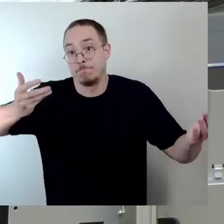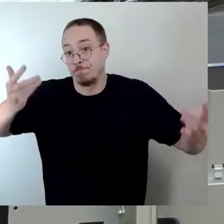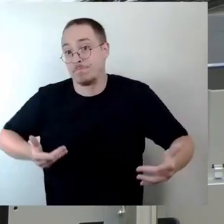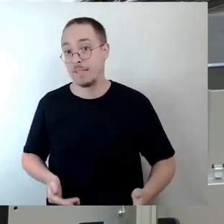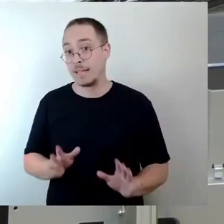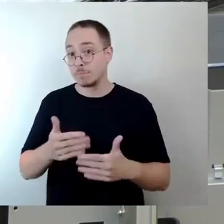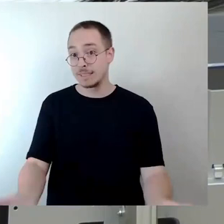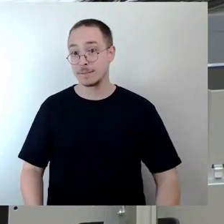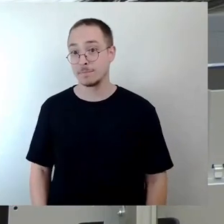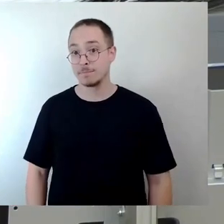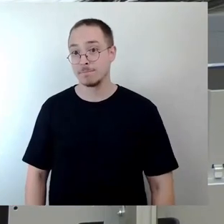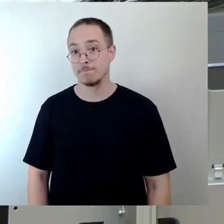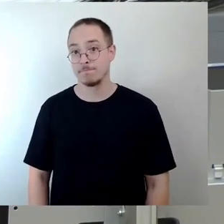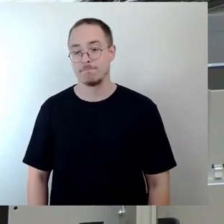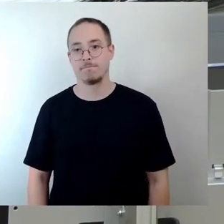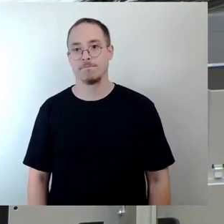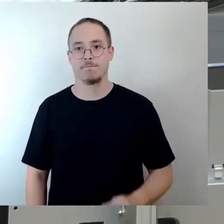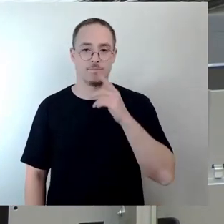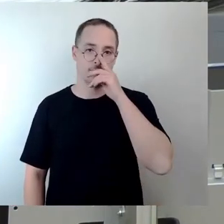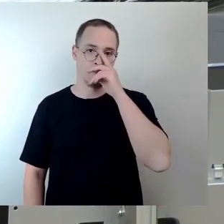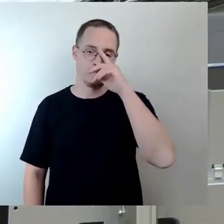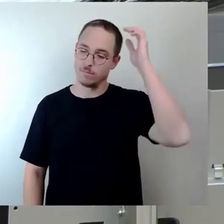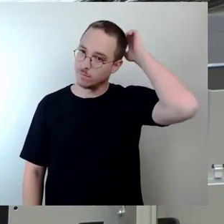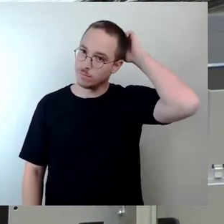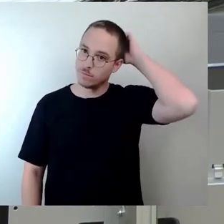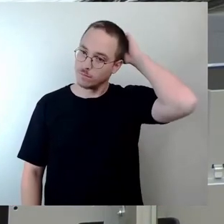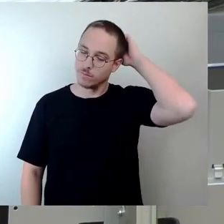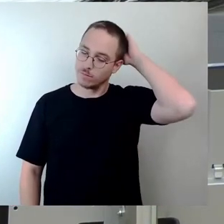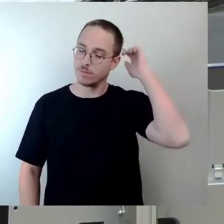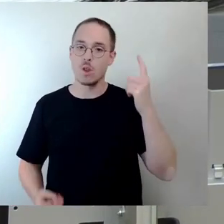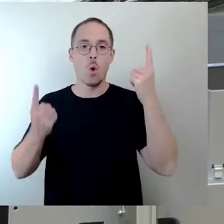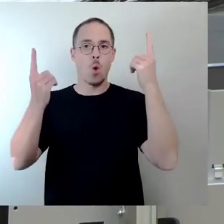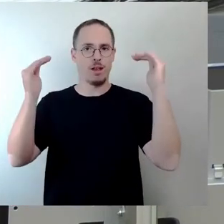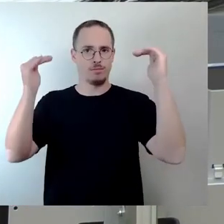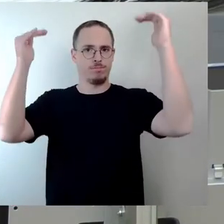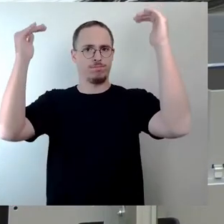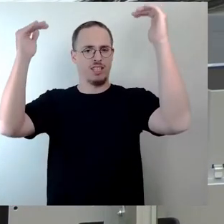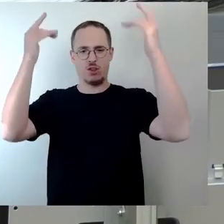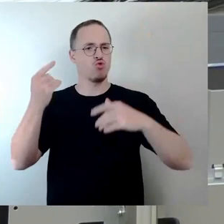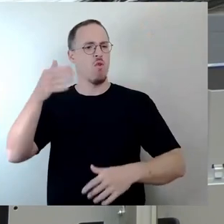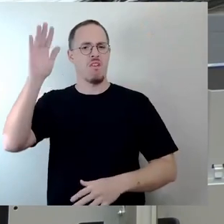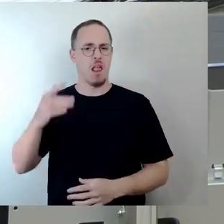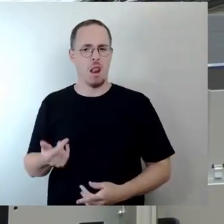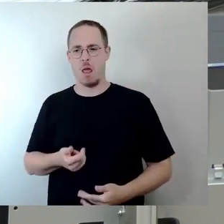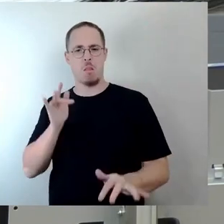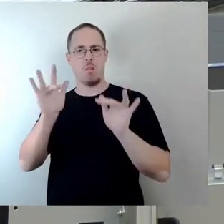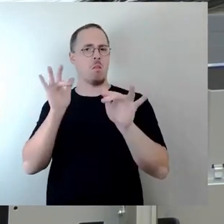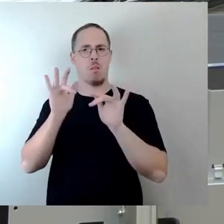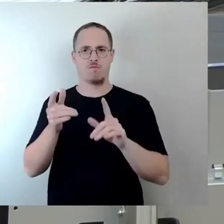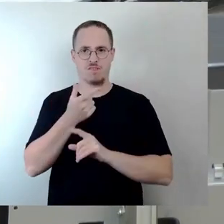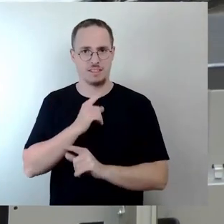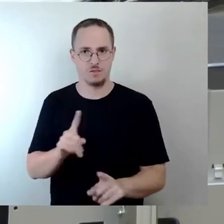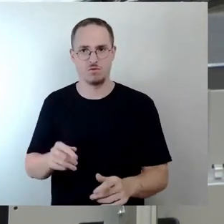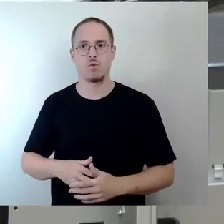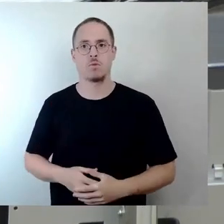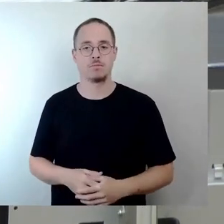Die Höhe, die bemängelt worden ist, es hat eine Bürgerinitiative, die sich im Allgemeinen für Dresdner